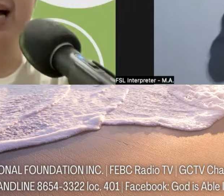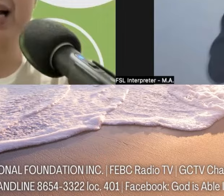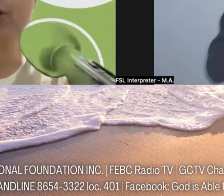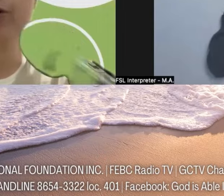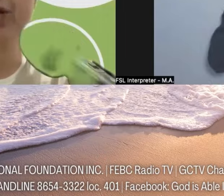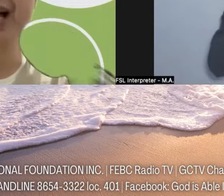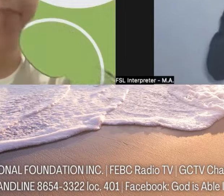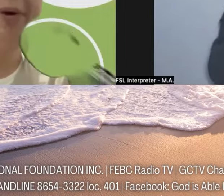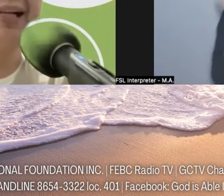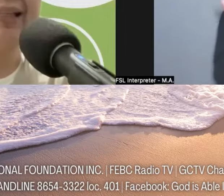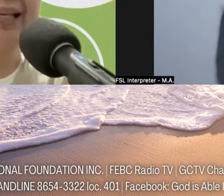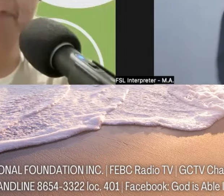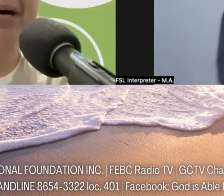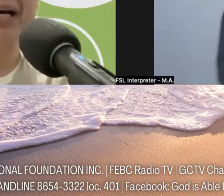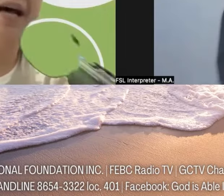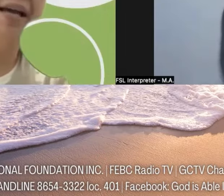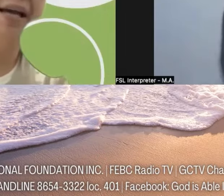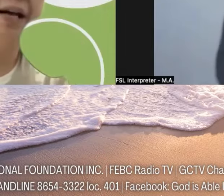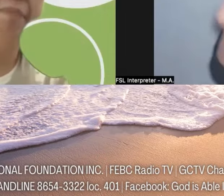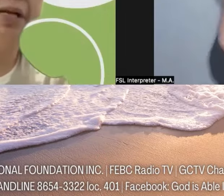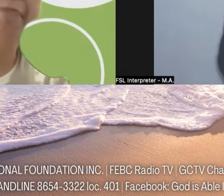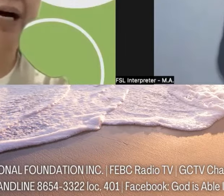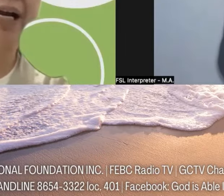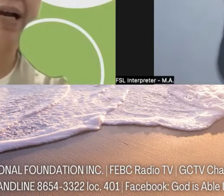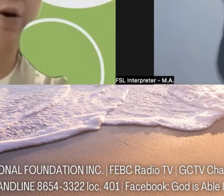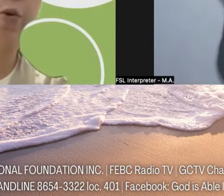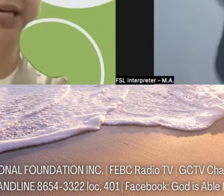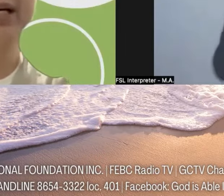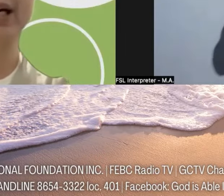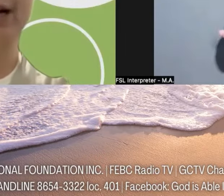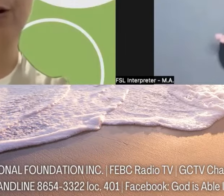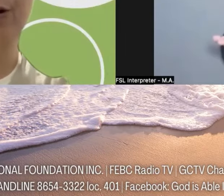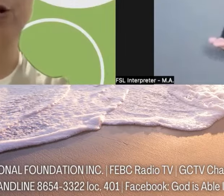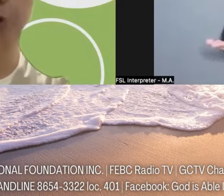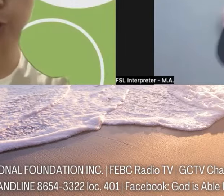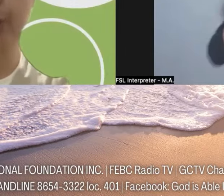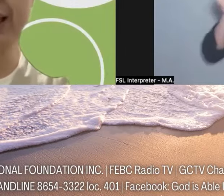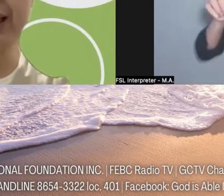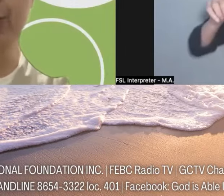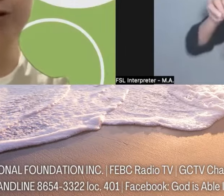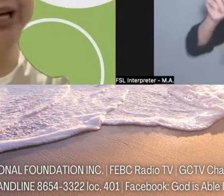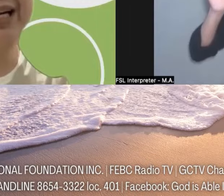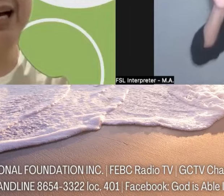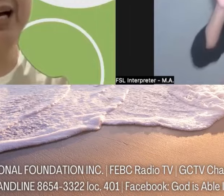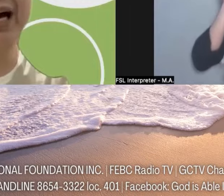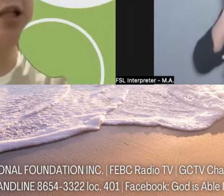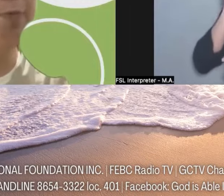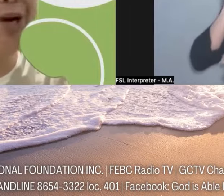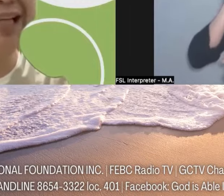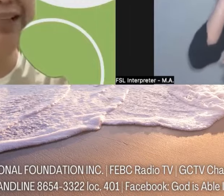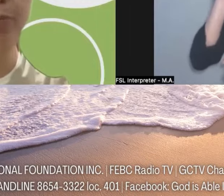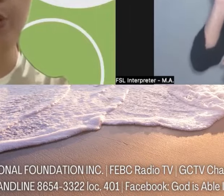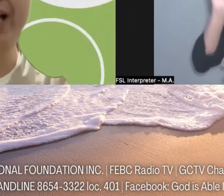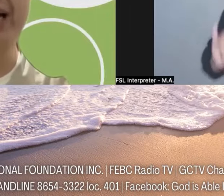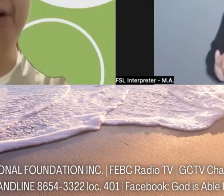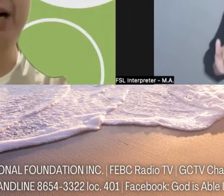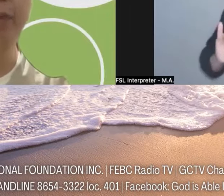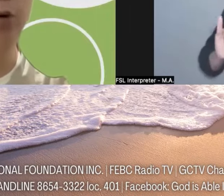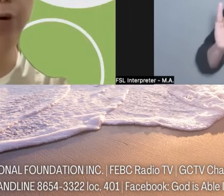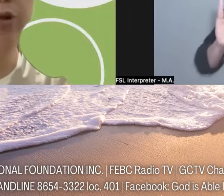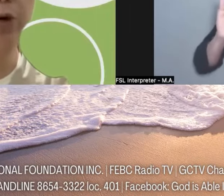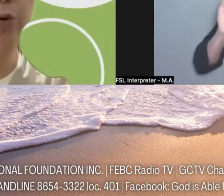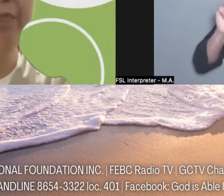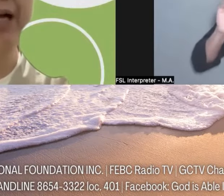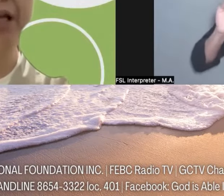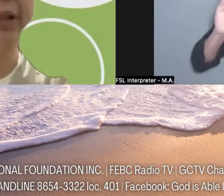nanggaling ho sa napakaganda, napakalaki at pinagpalang lalawigan ng Ilocos Sur kung saan na hatagpo natin po ang ilang mga